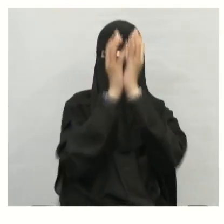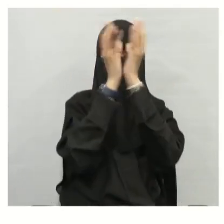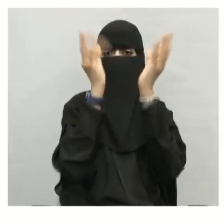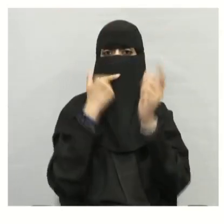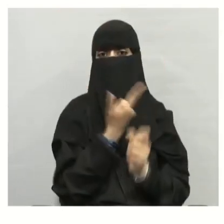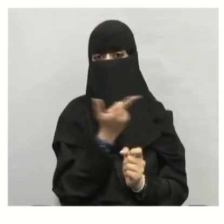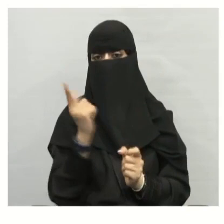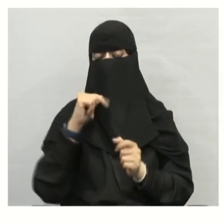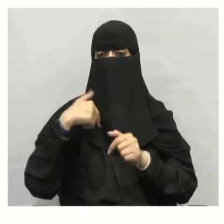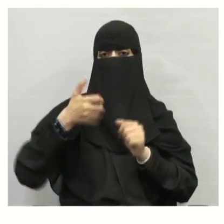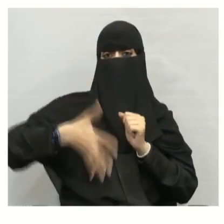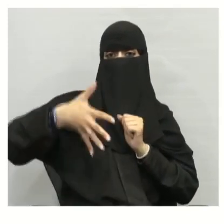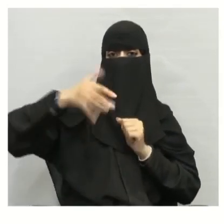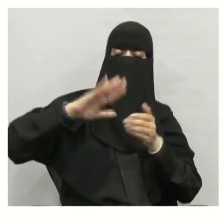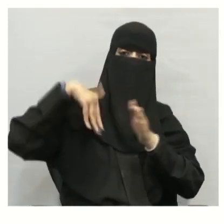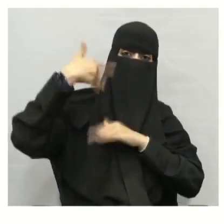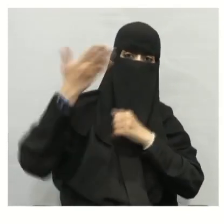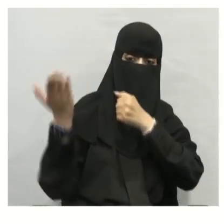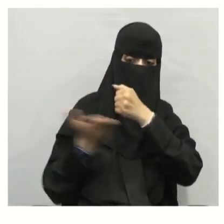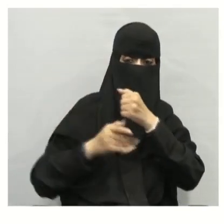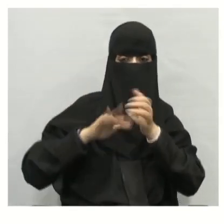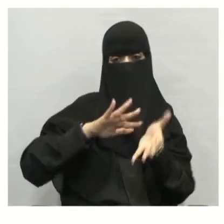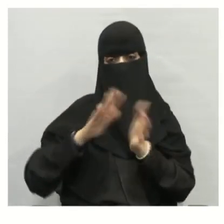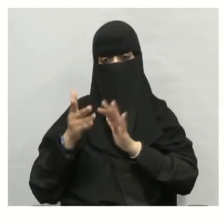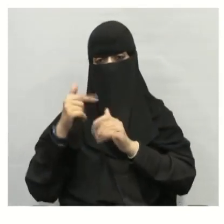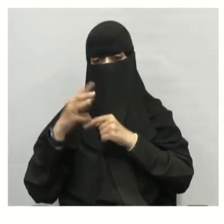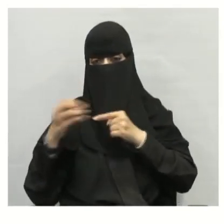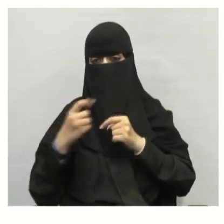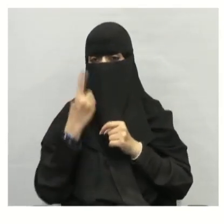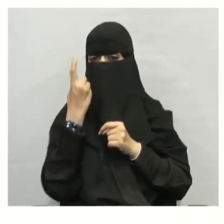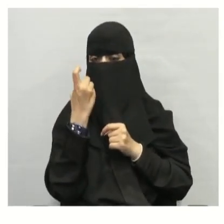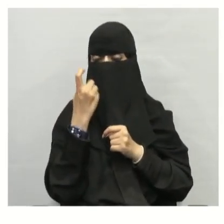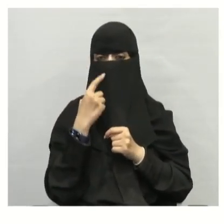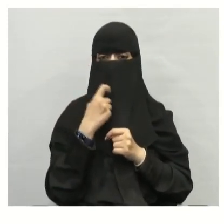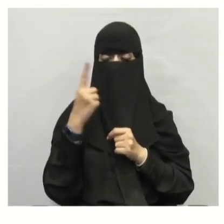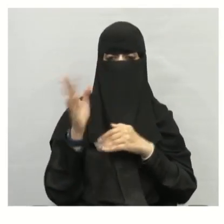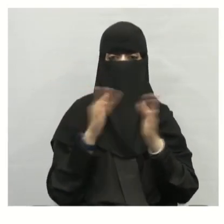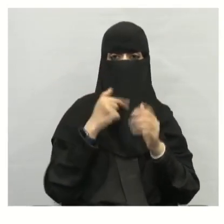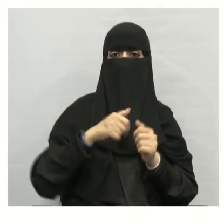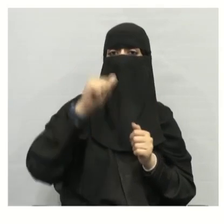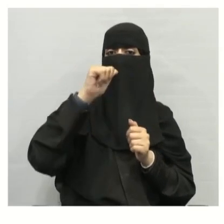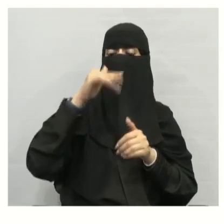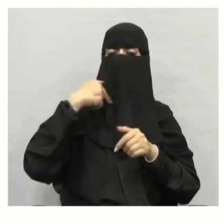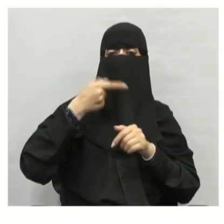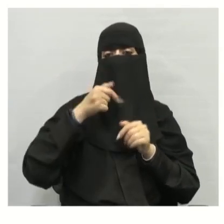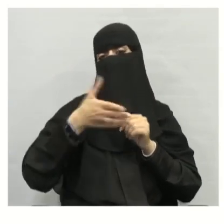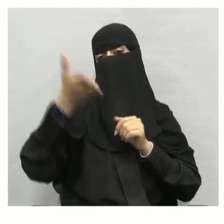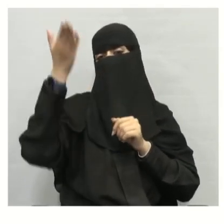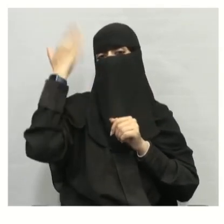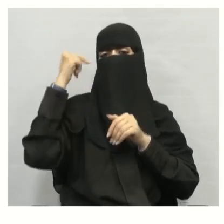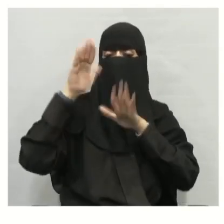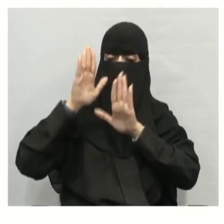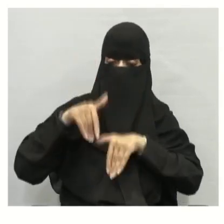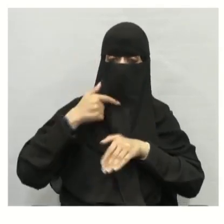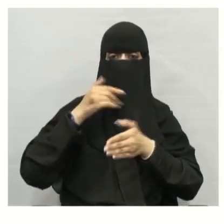معظمها ينمو بعد قطعه خلال أقل من مئة عام والماء موجود منذ ملايين السنين